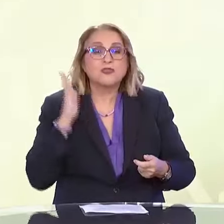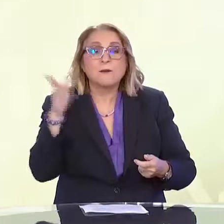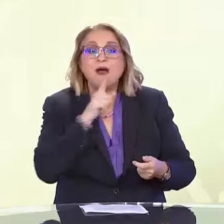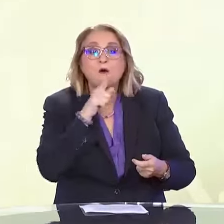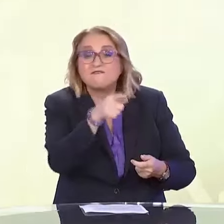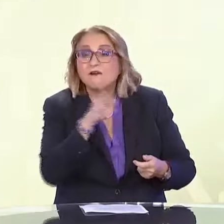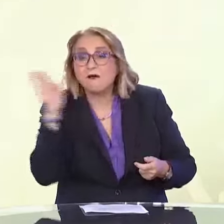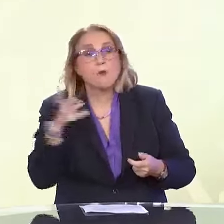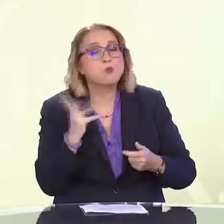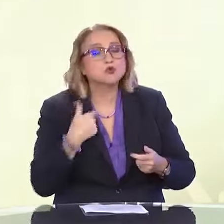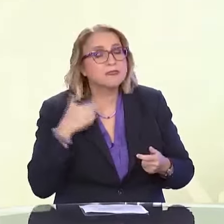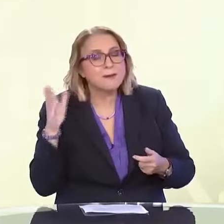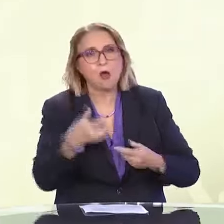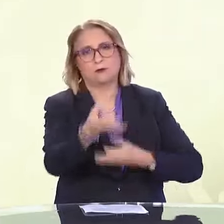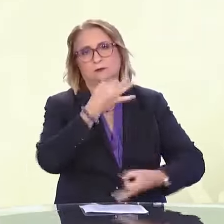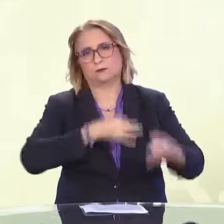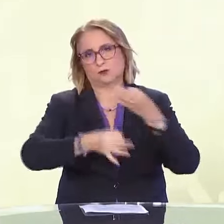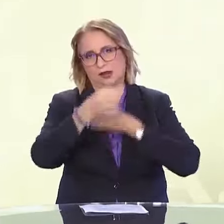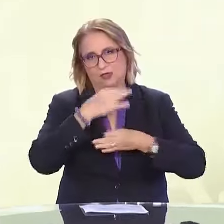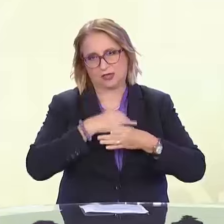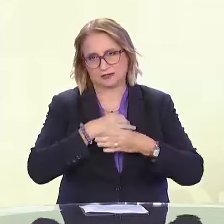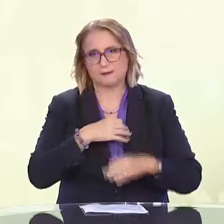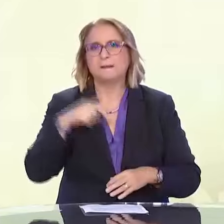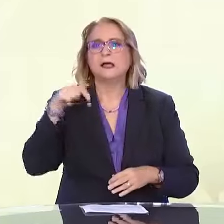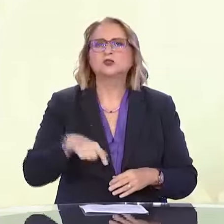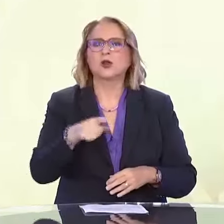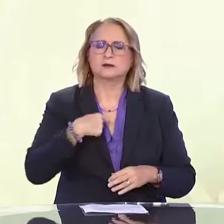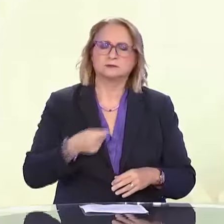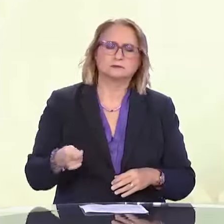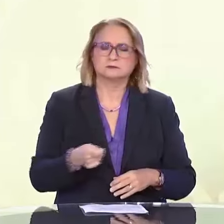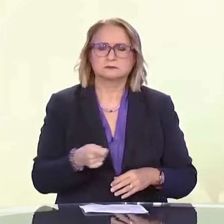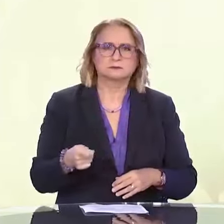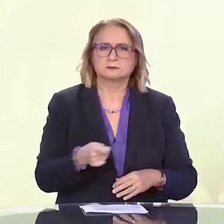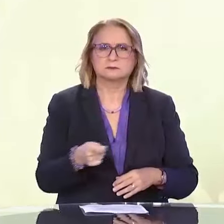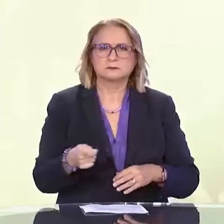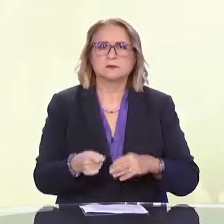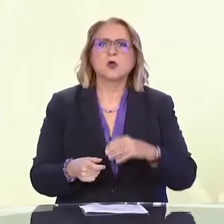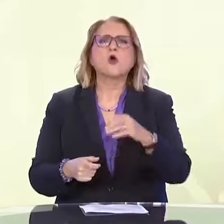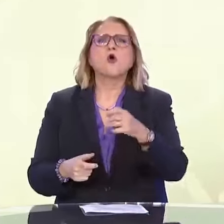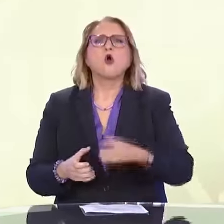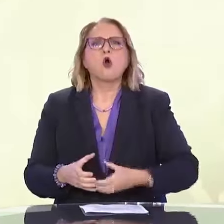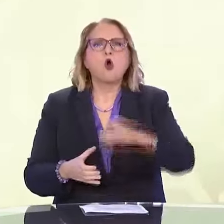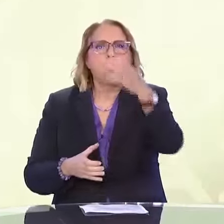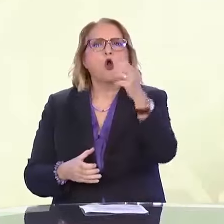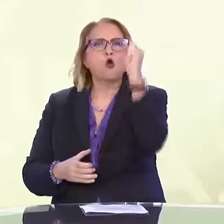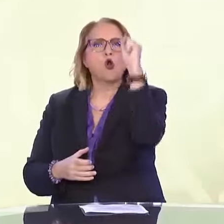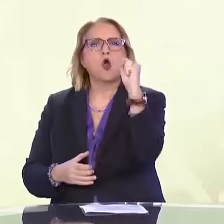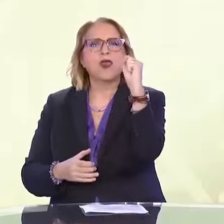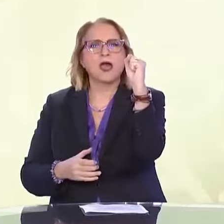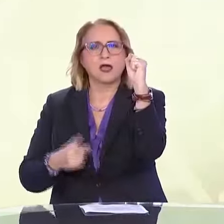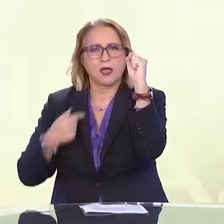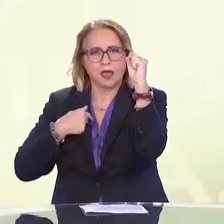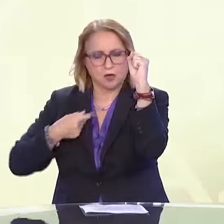Μια ράμπα, ευχαριστούμε. Και εδώ έχουμε συναντήσει μία κολόνα. Εγώ τη βρίσκω και μπορώ με τον Παστούν να την περάσω, αλλά όπως καταλαβαίνουμε,